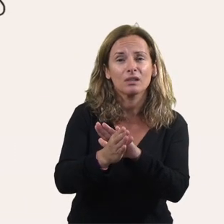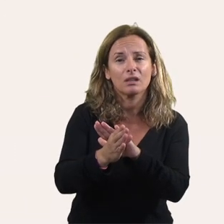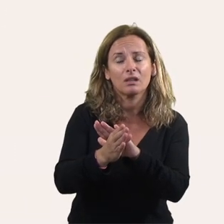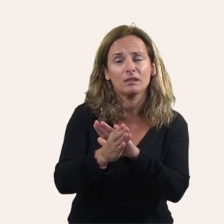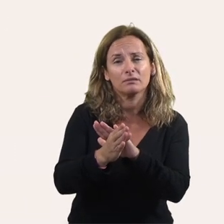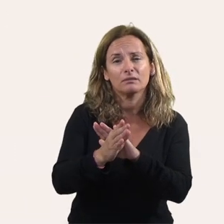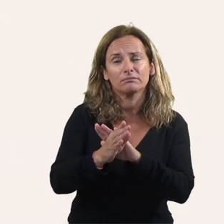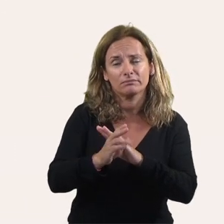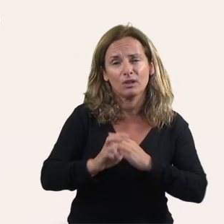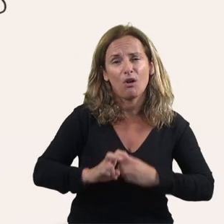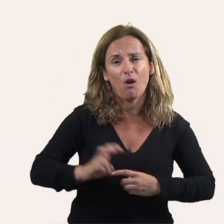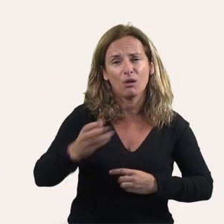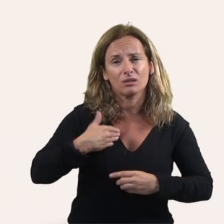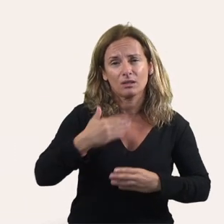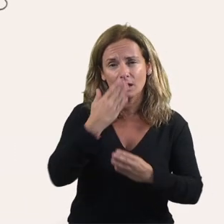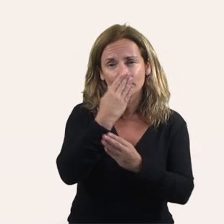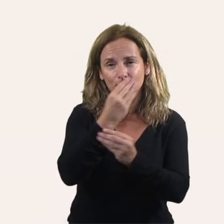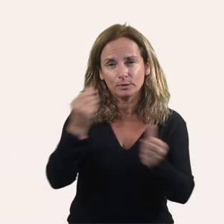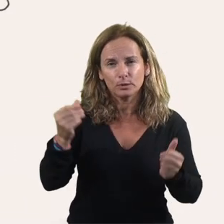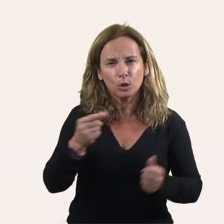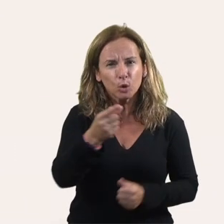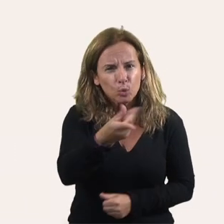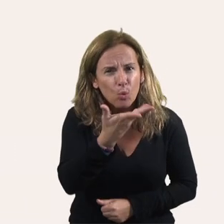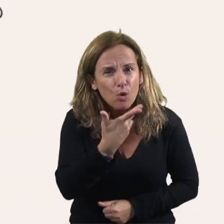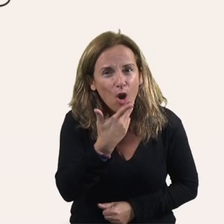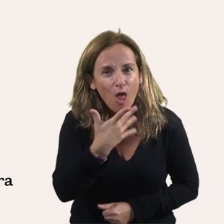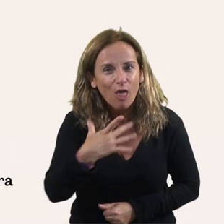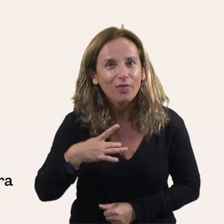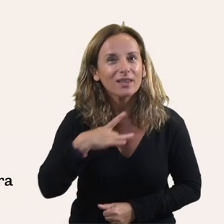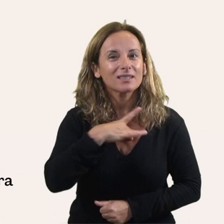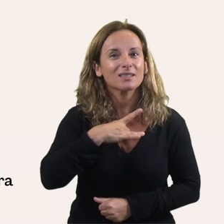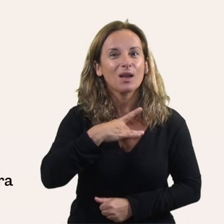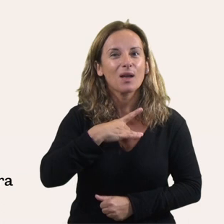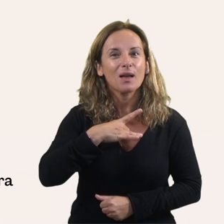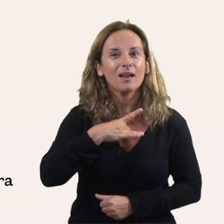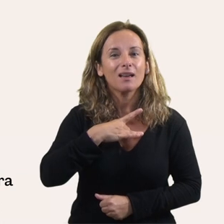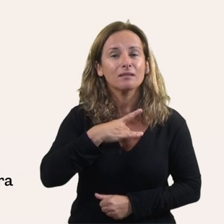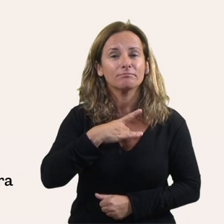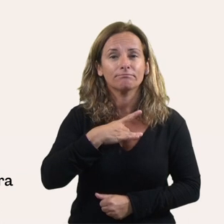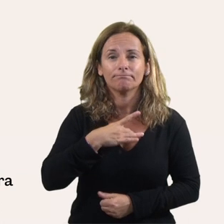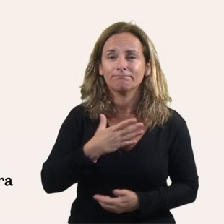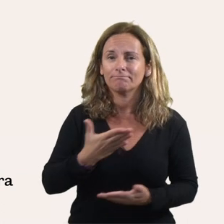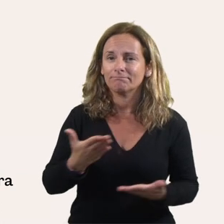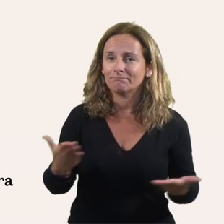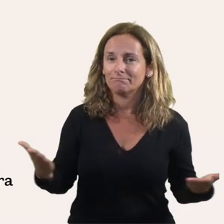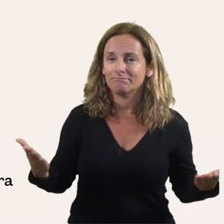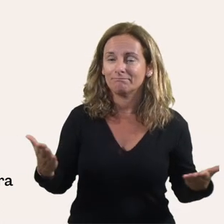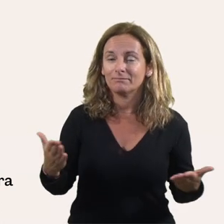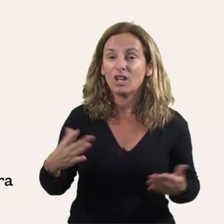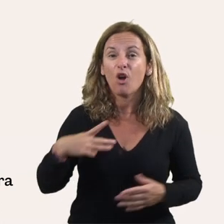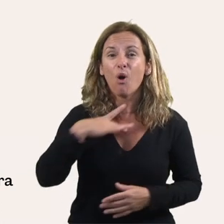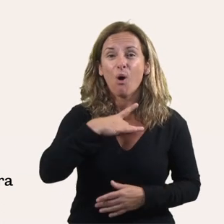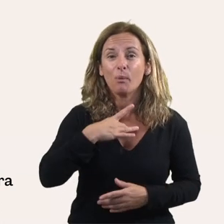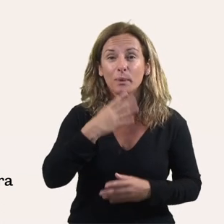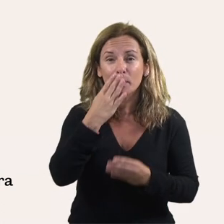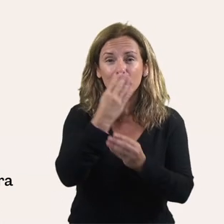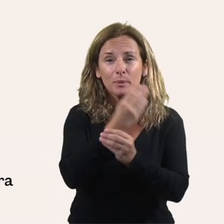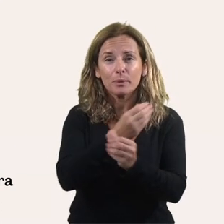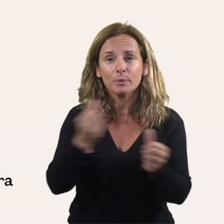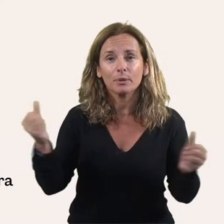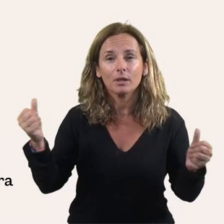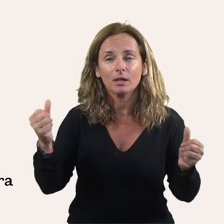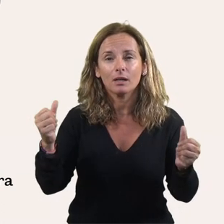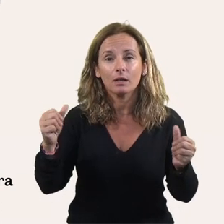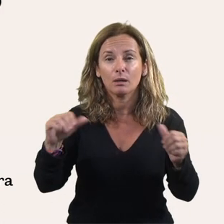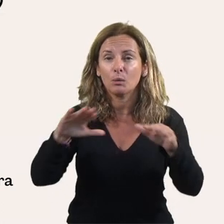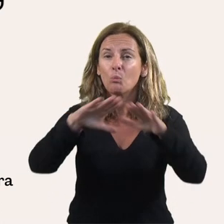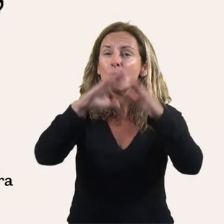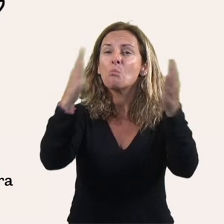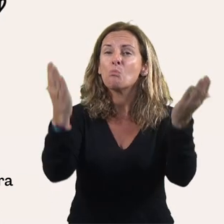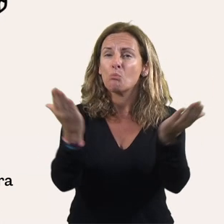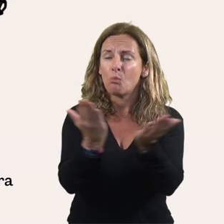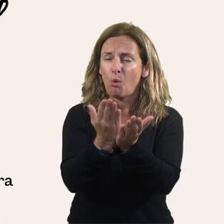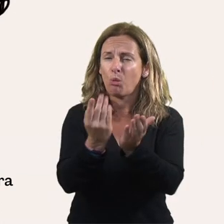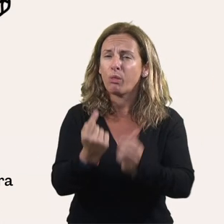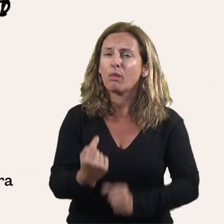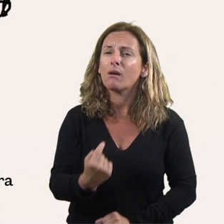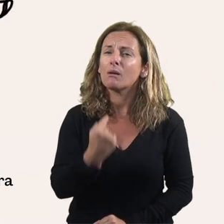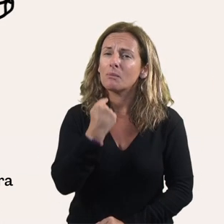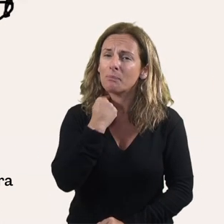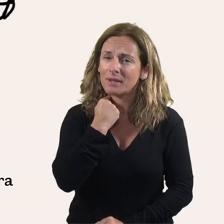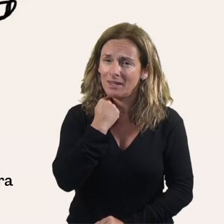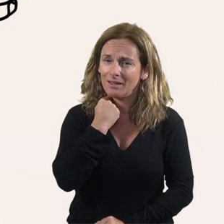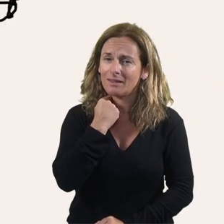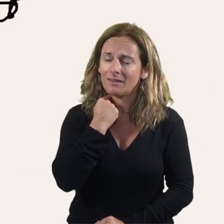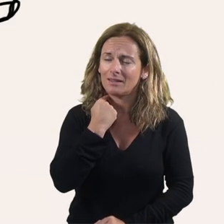Què en saps dels oficis de la mà? Quan es perd un ofici, s'esmicola una manera d'entendre el món i de